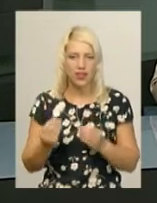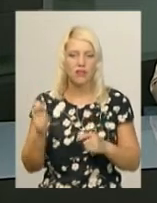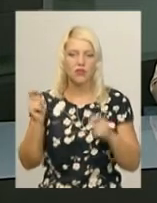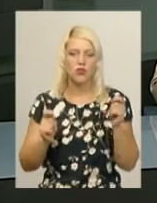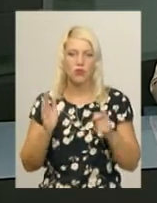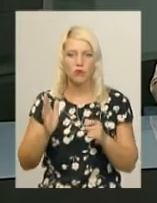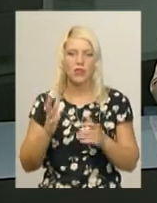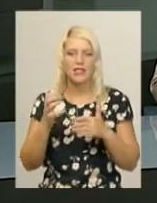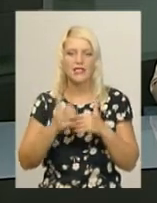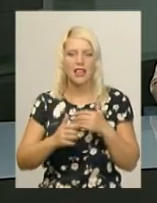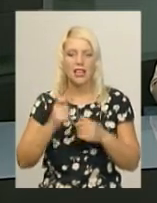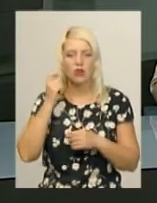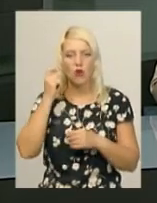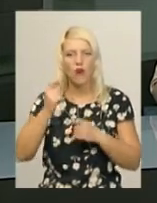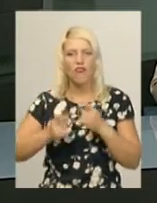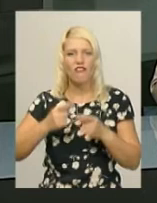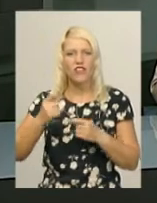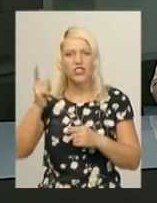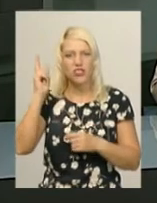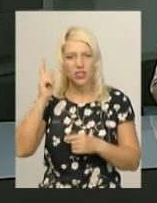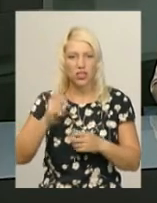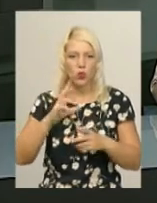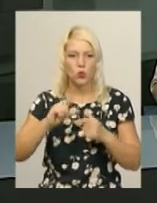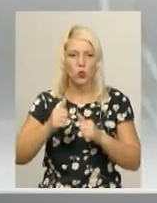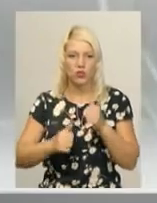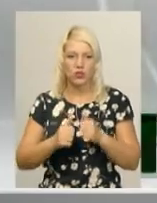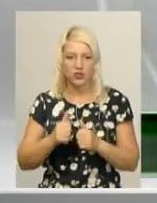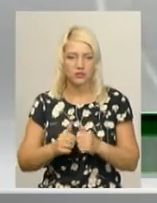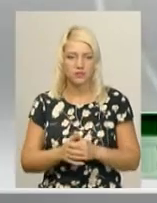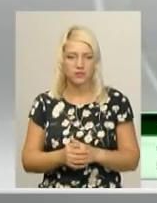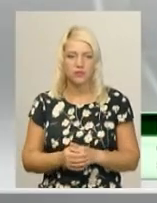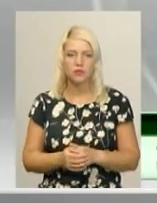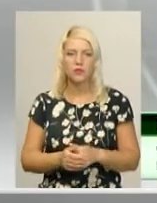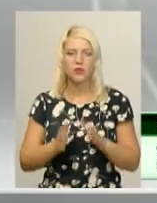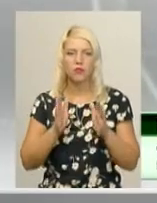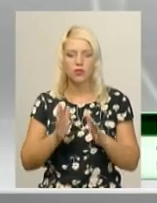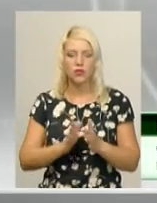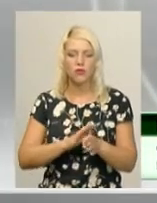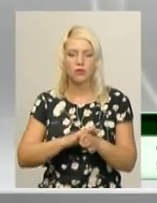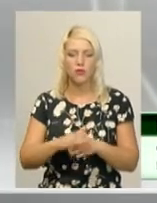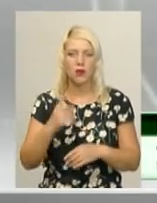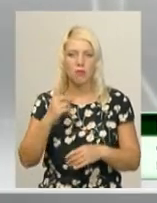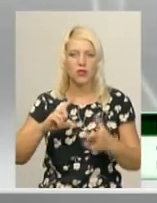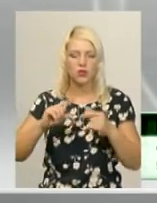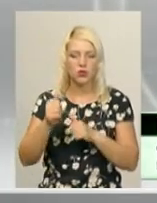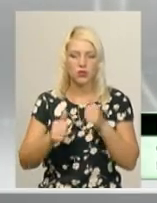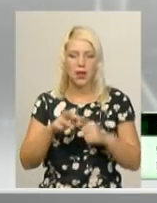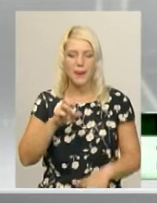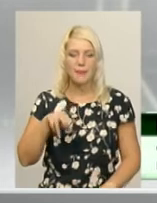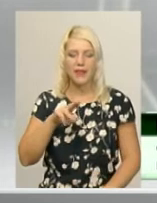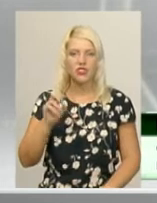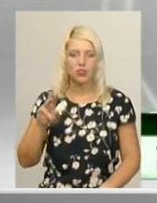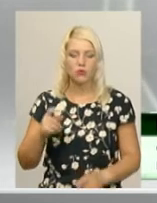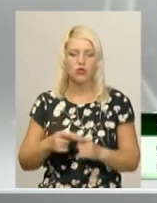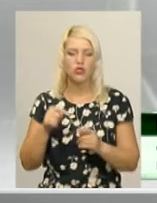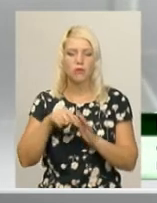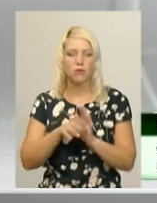середньовічний турнір «Меджибіський меч». Буде відбуватися перший турнір «Меджибіський». Полягатин буде в тому,